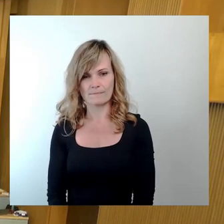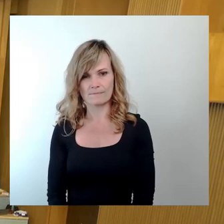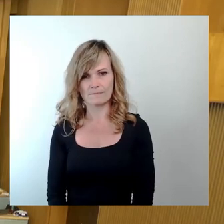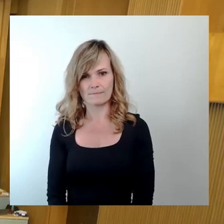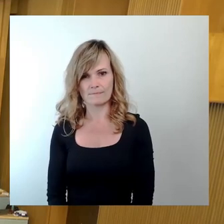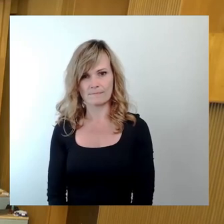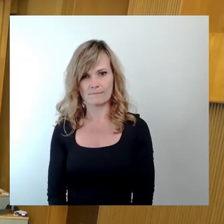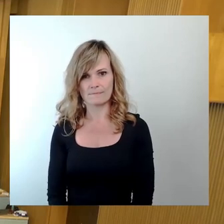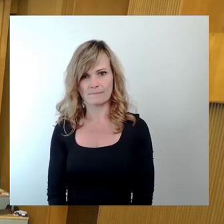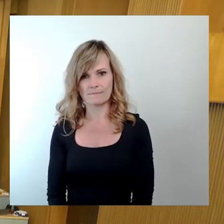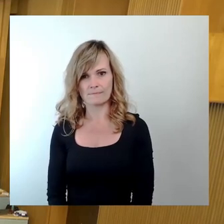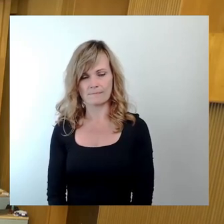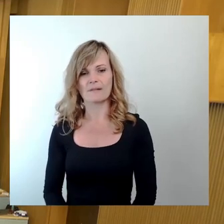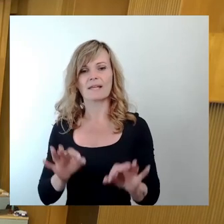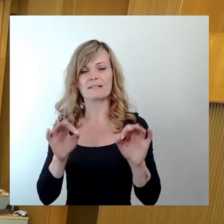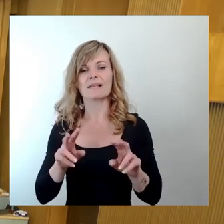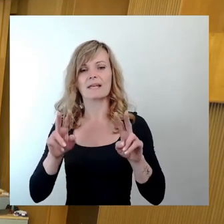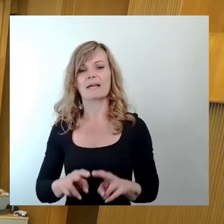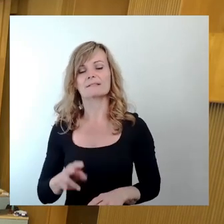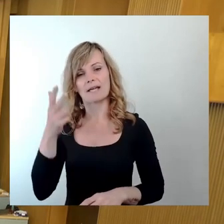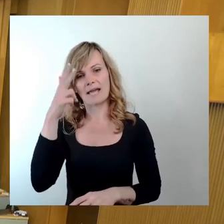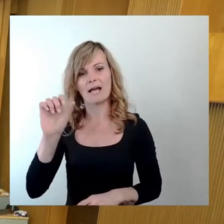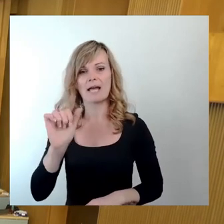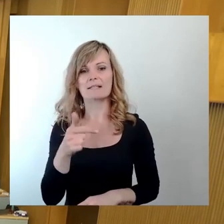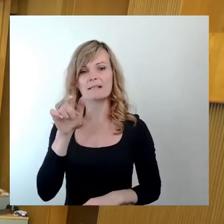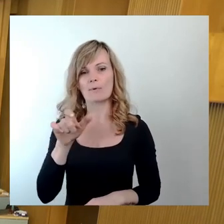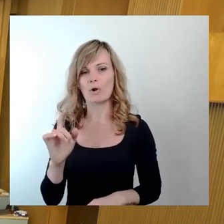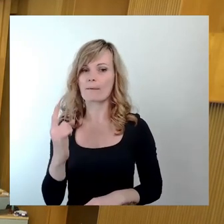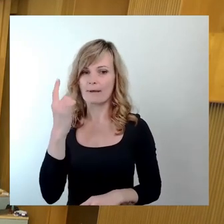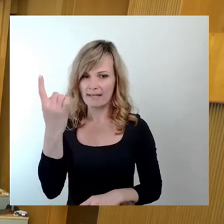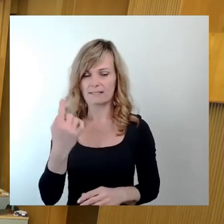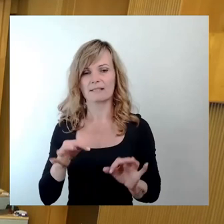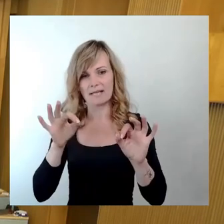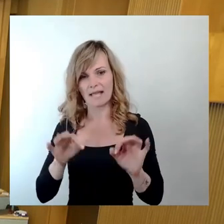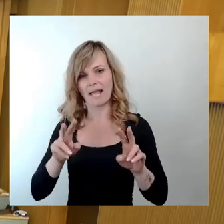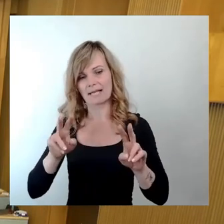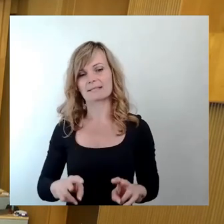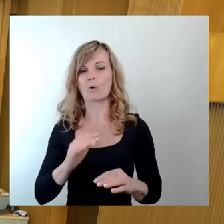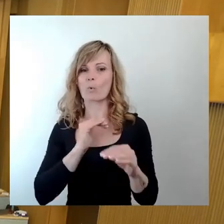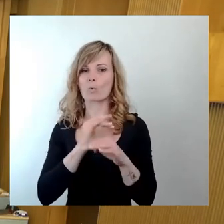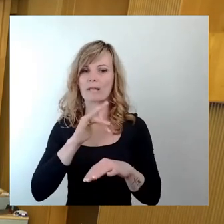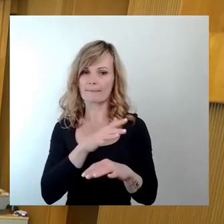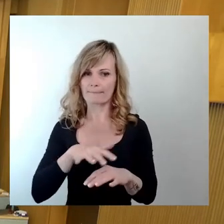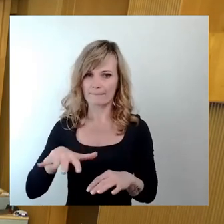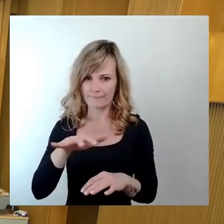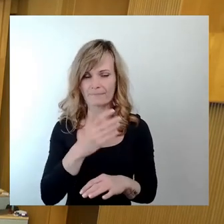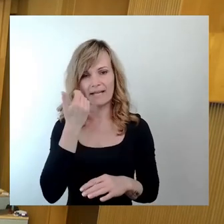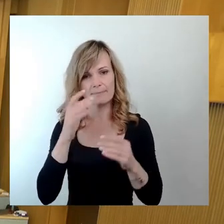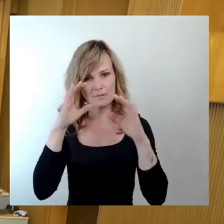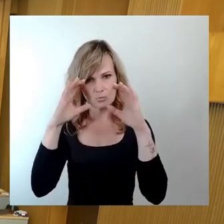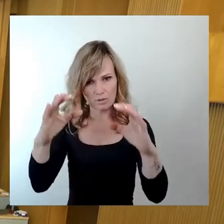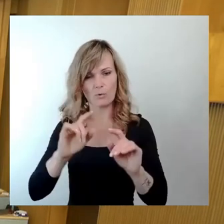Sehr geehrter Herr Erster Bürgermeister, sehr geehrte KollegInnen, liebe ZuschauerInnen, im Saal und im Livestream.